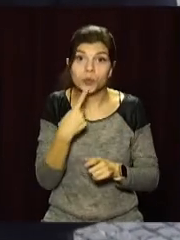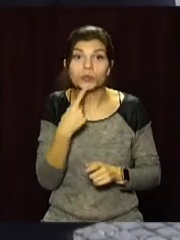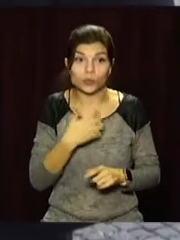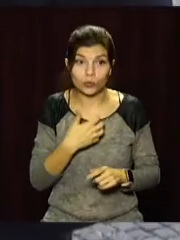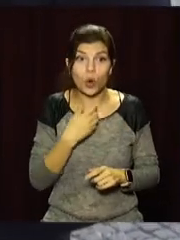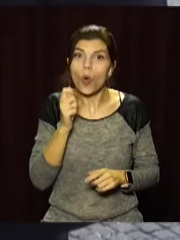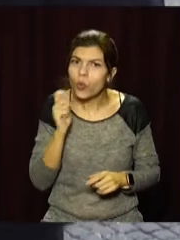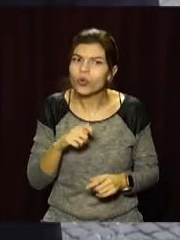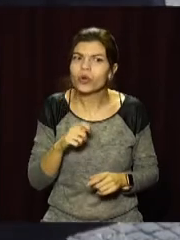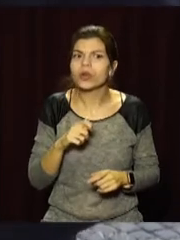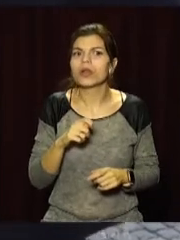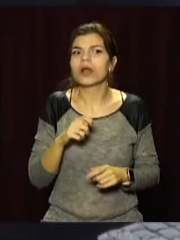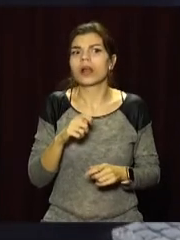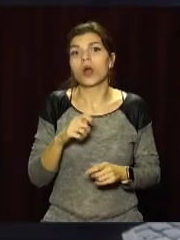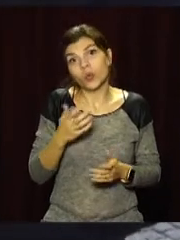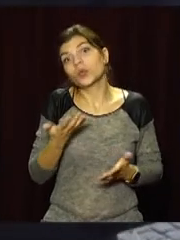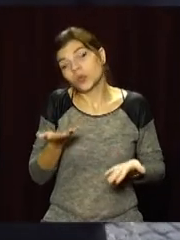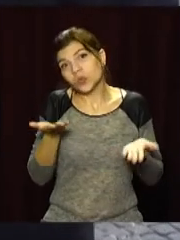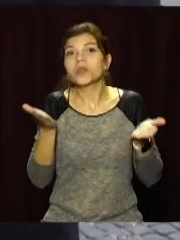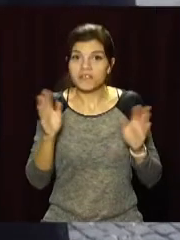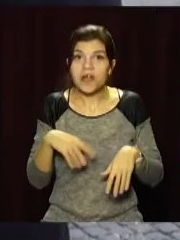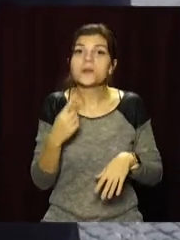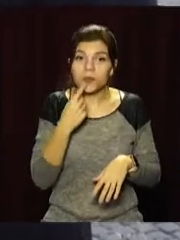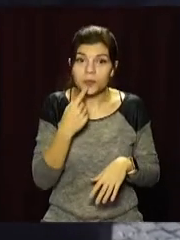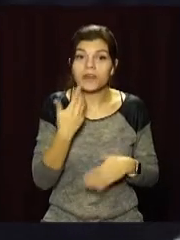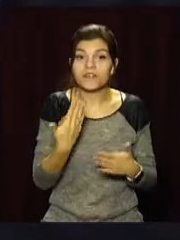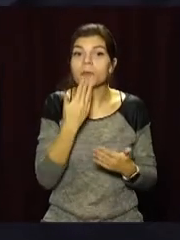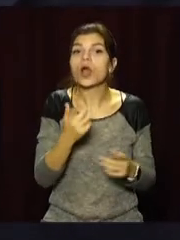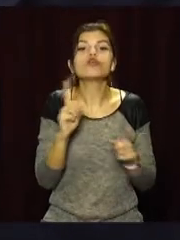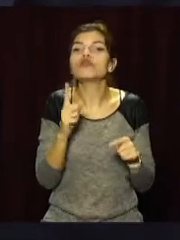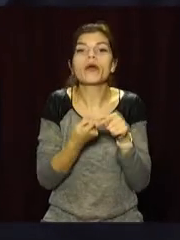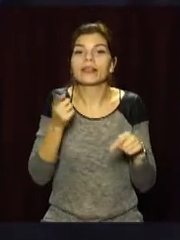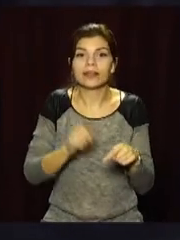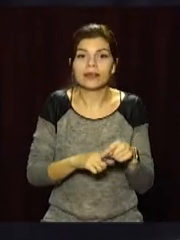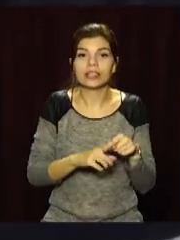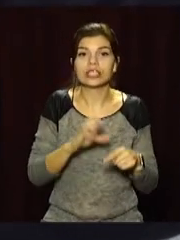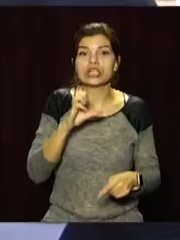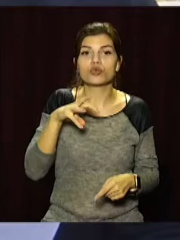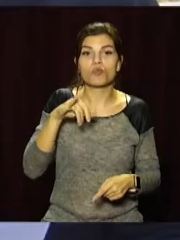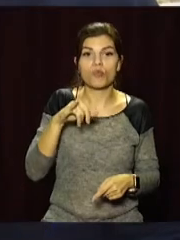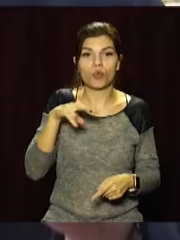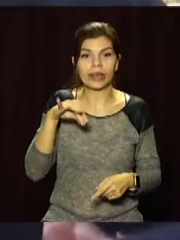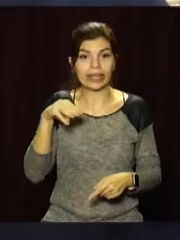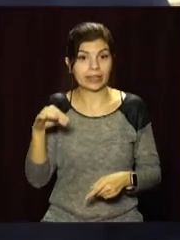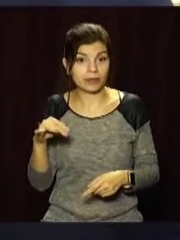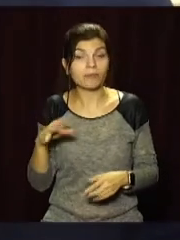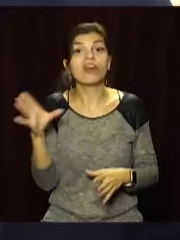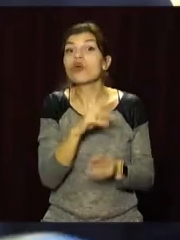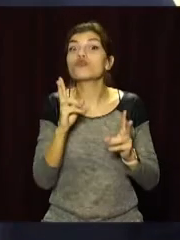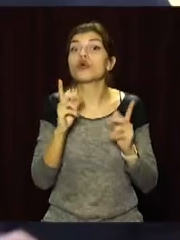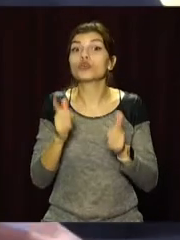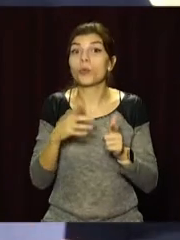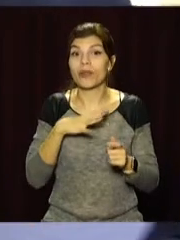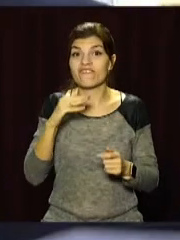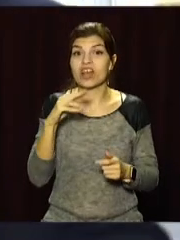участь? Ну так. От що таке смолити? Усім, хто погодився взяти участь